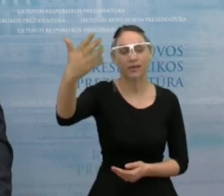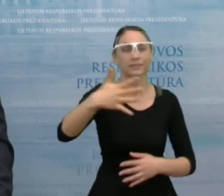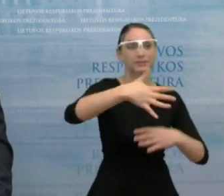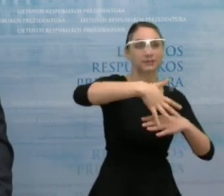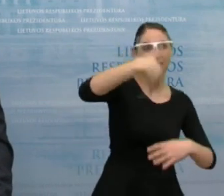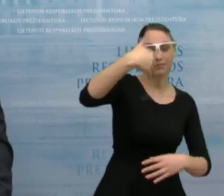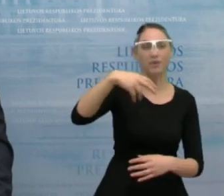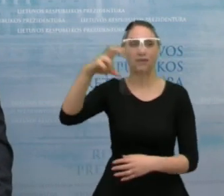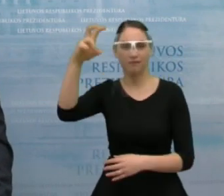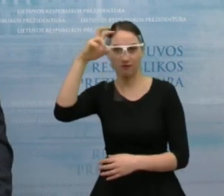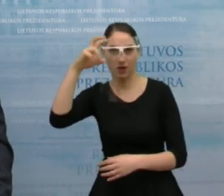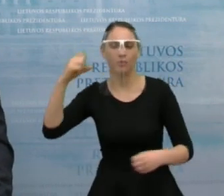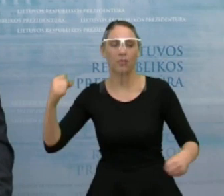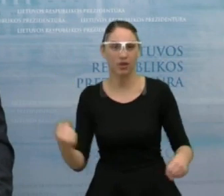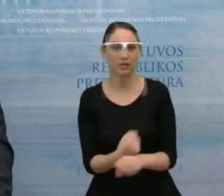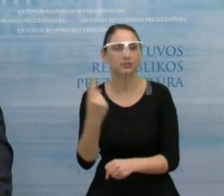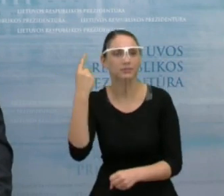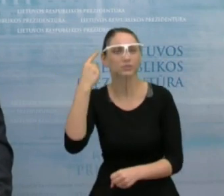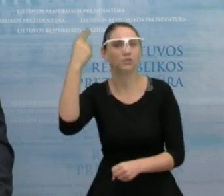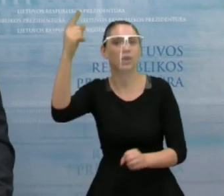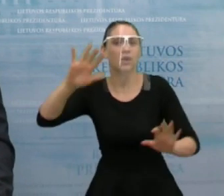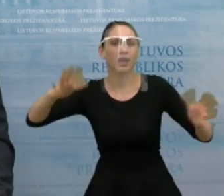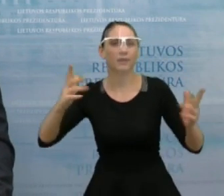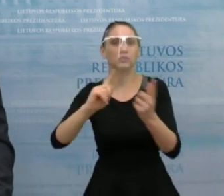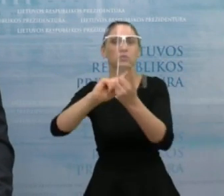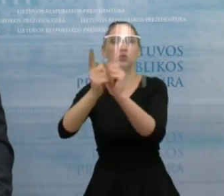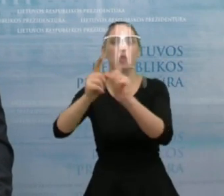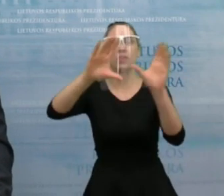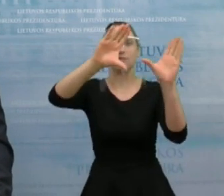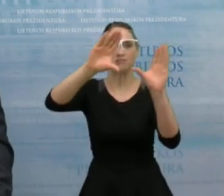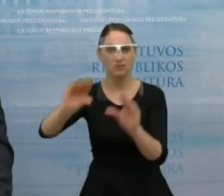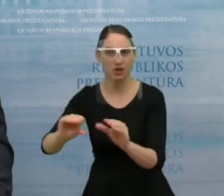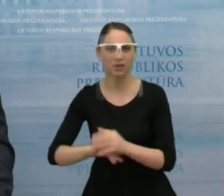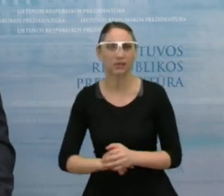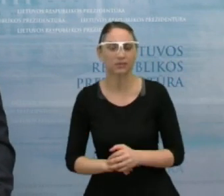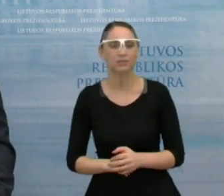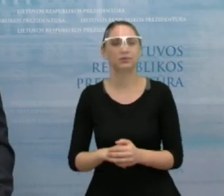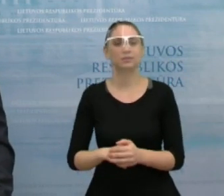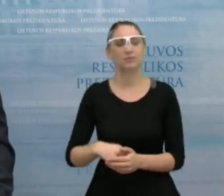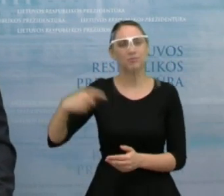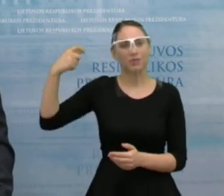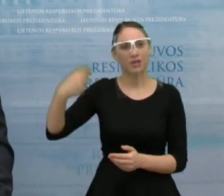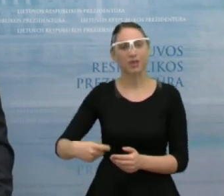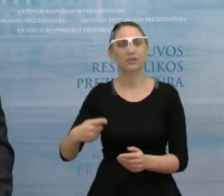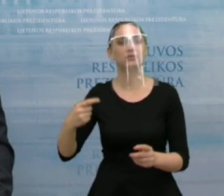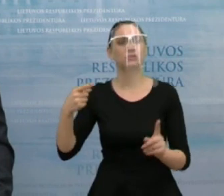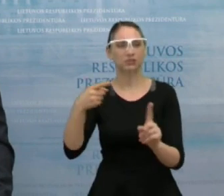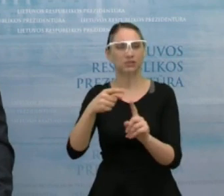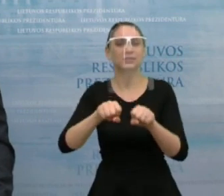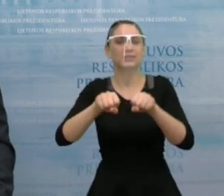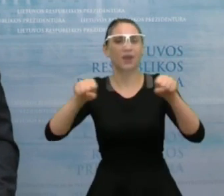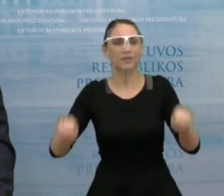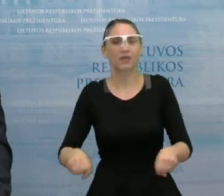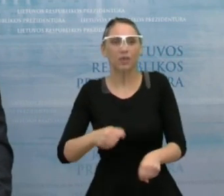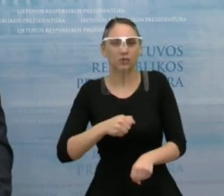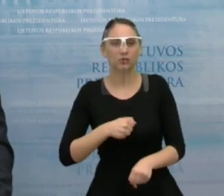turės rasti būdų, mažinti augančią skolą ir siekti prezidento užbriežto strateginio tikslo, kad